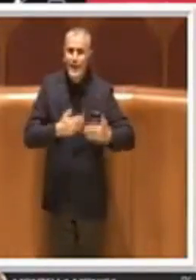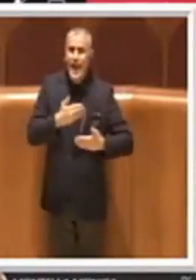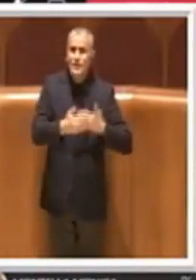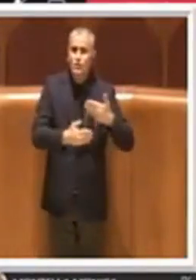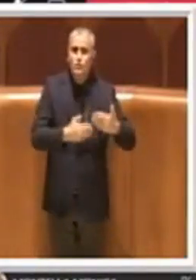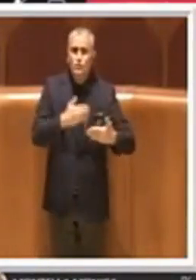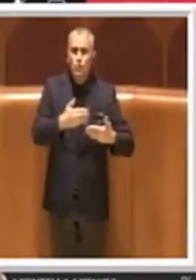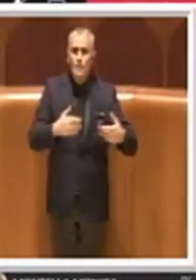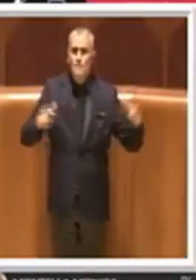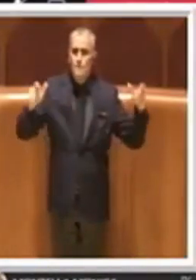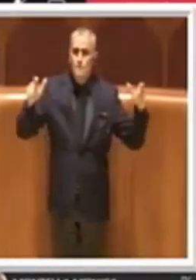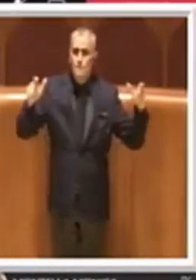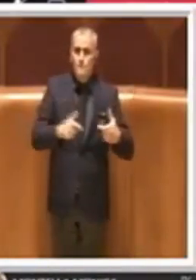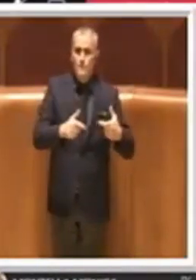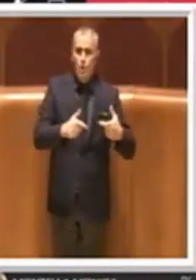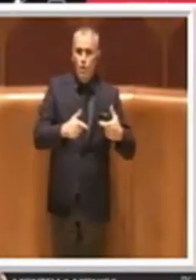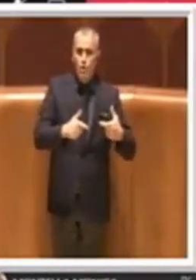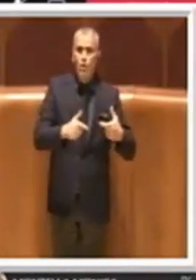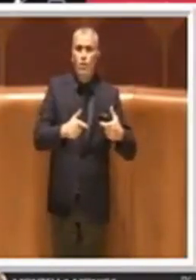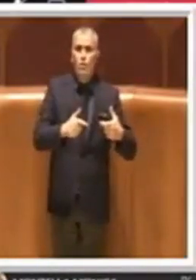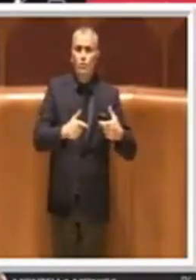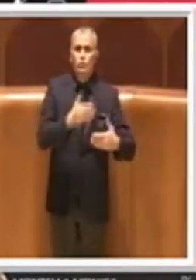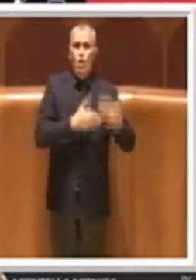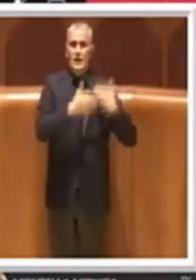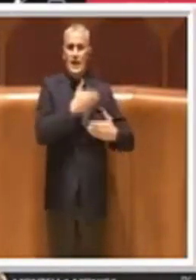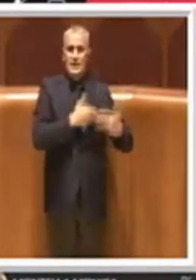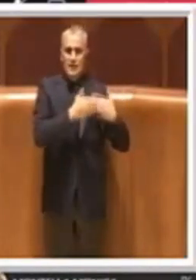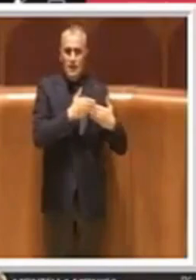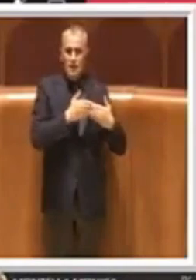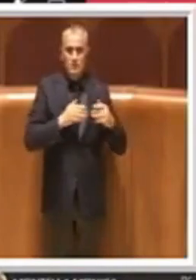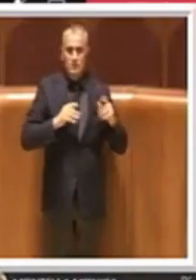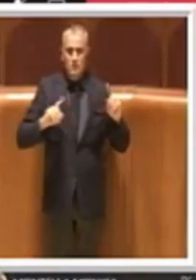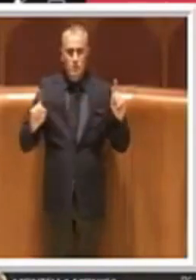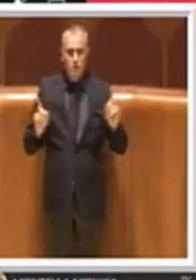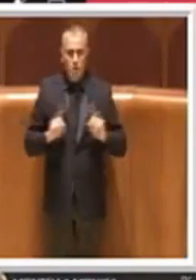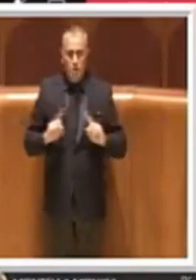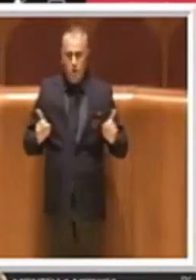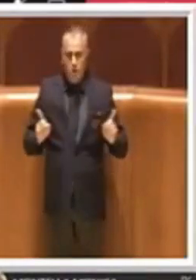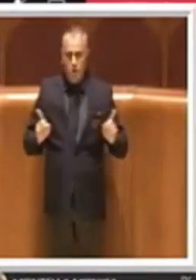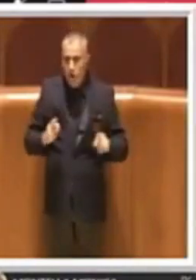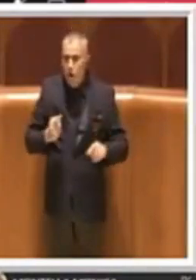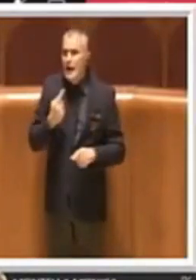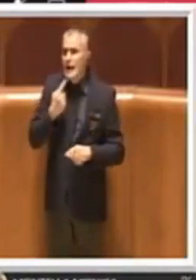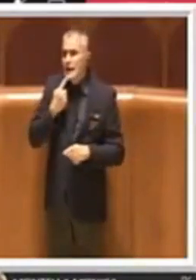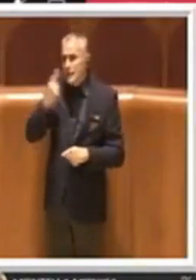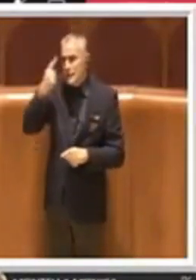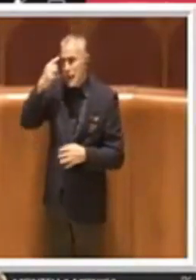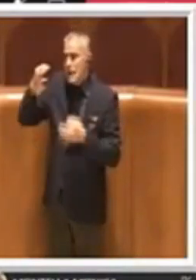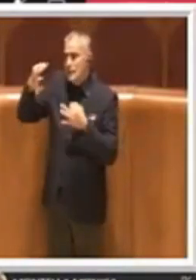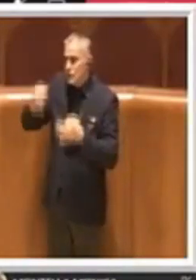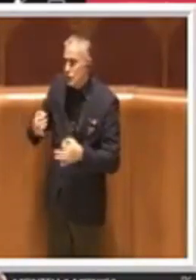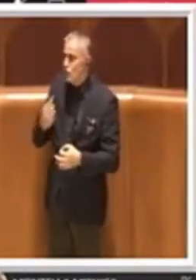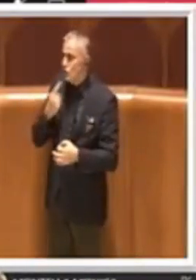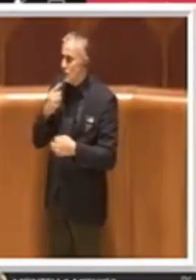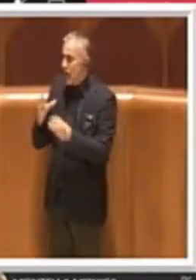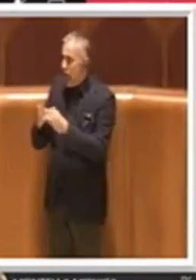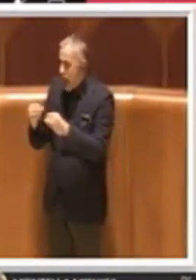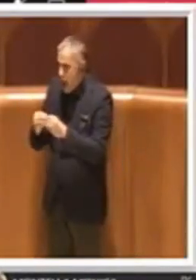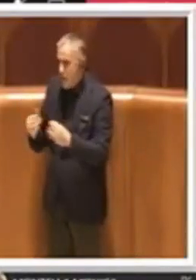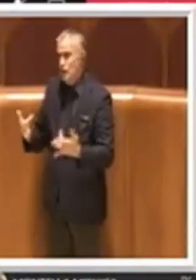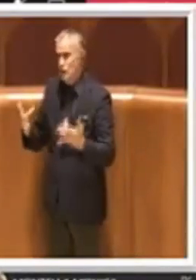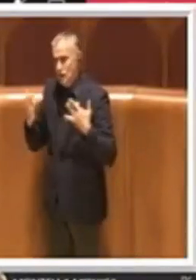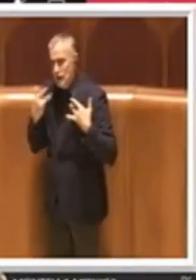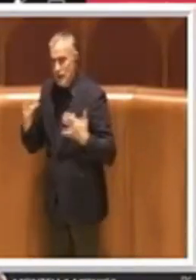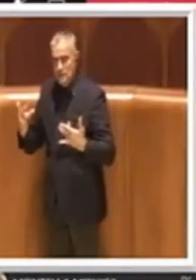progresso che io considero tale e di ringrazio per chi la resta possibile. Quindi torno a dire che